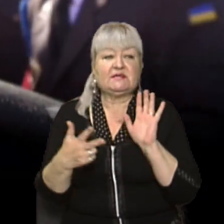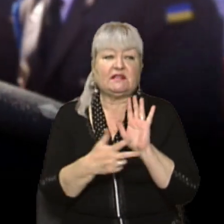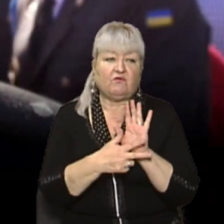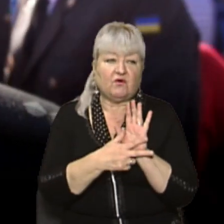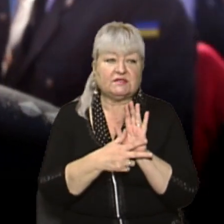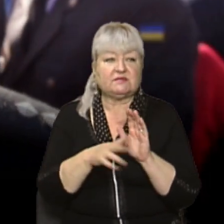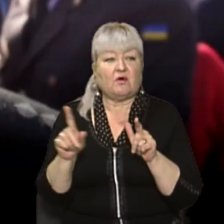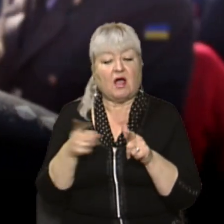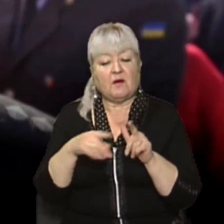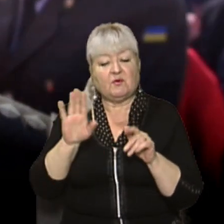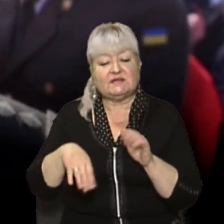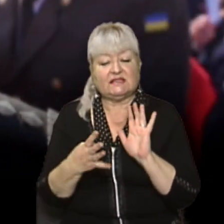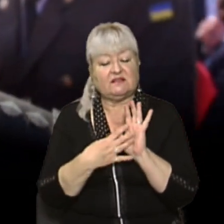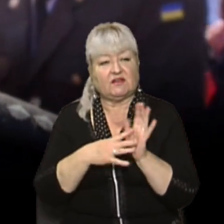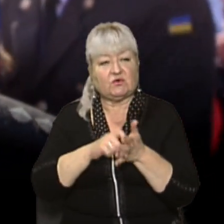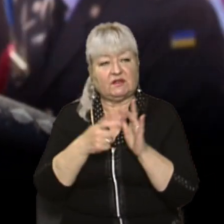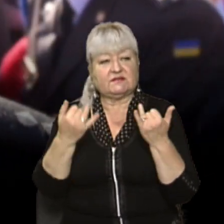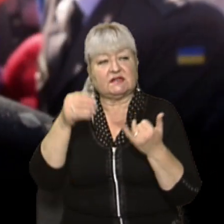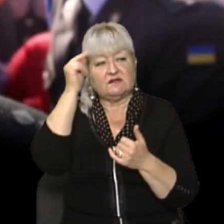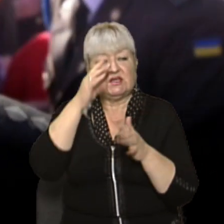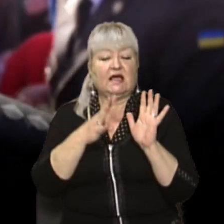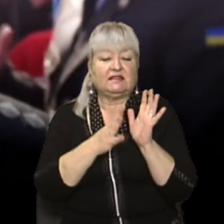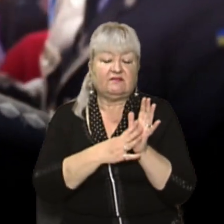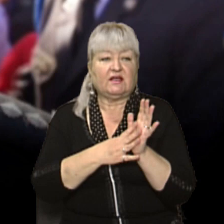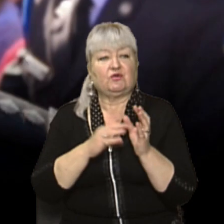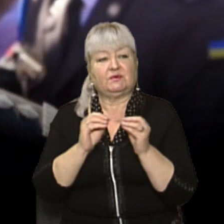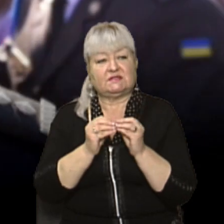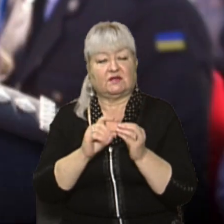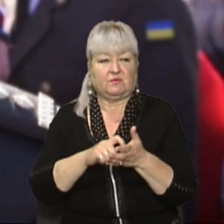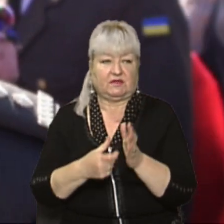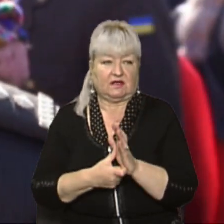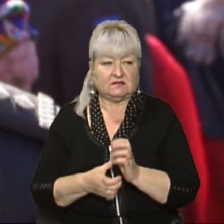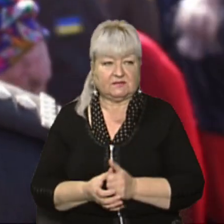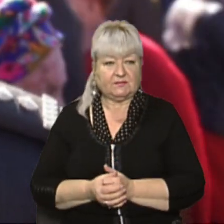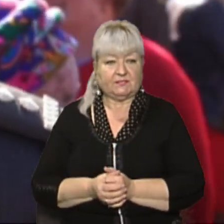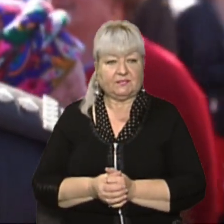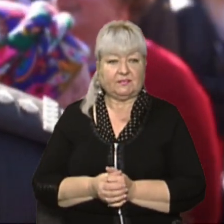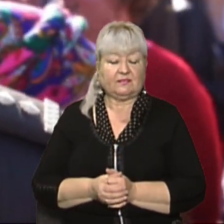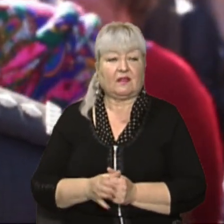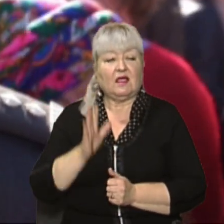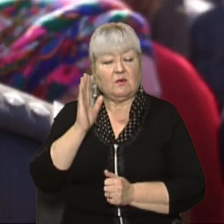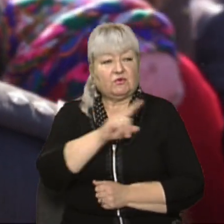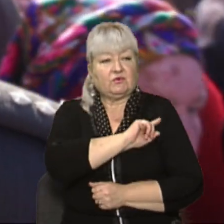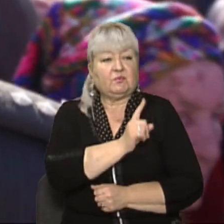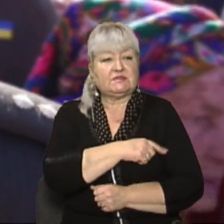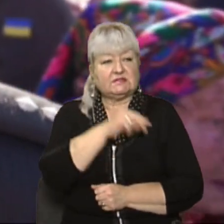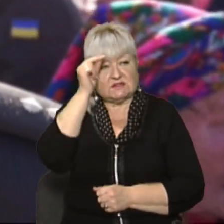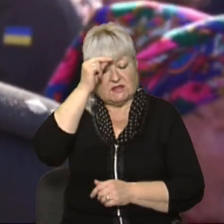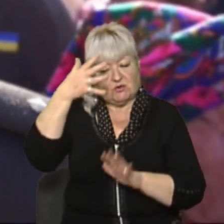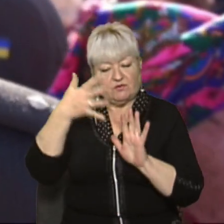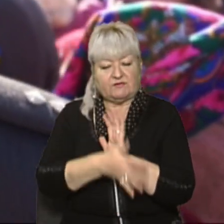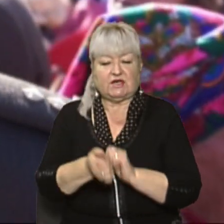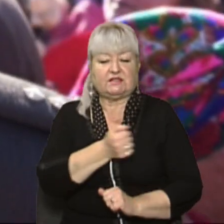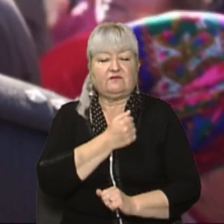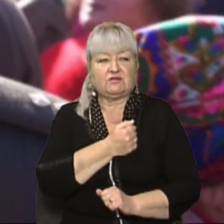або після дев'ятого класу, вони зараз навчаються в нас в дев'ятому і десятому класі. Будуть посилено вивчати військову